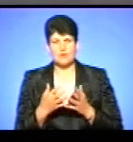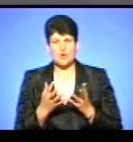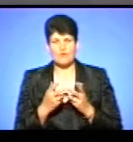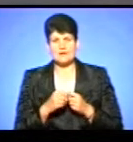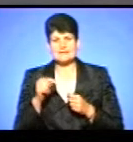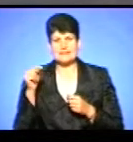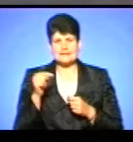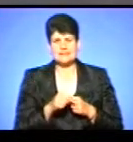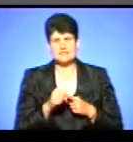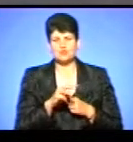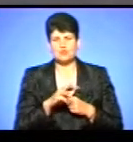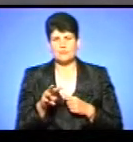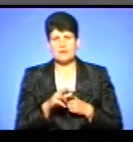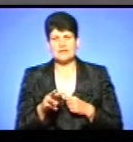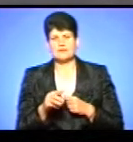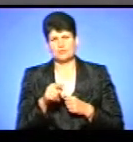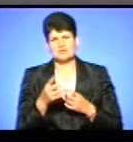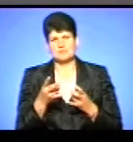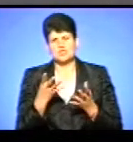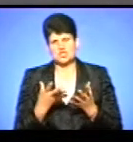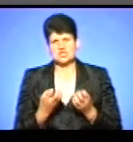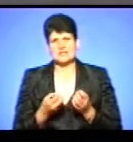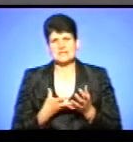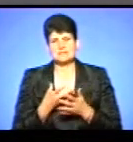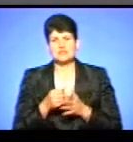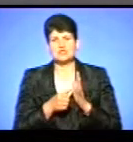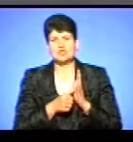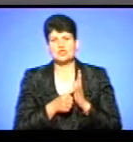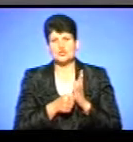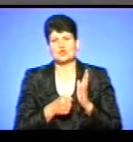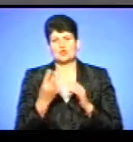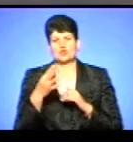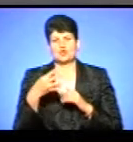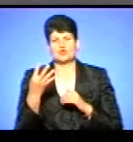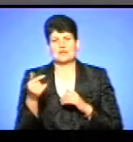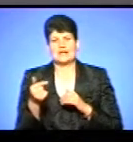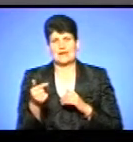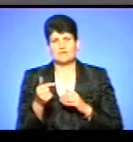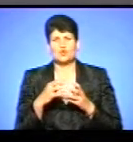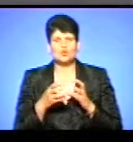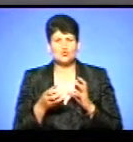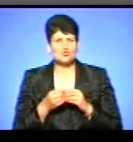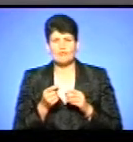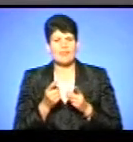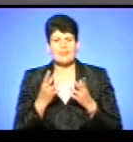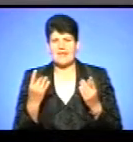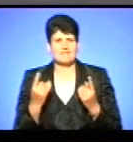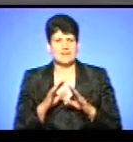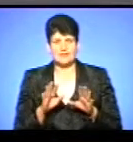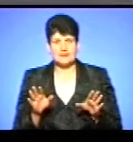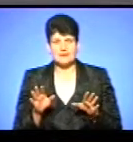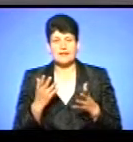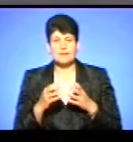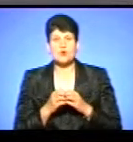1000 метрів кубічних води, може прийдеться заплатити ще 644 гривні. Сума, звичайно, невелика. Але